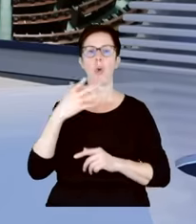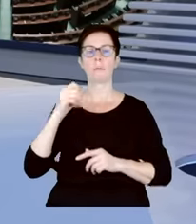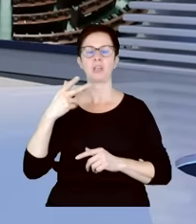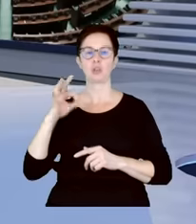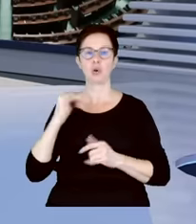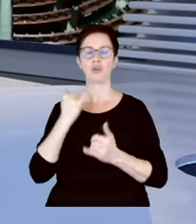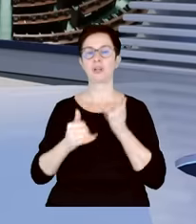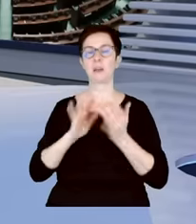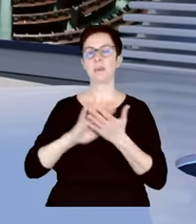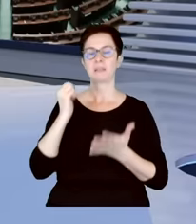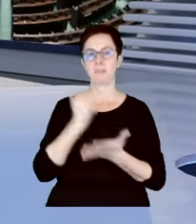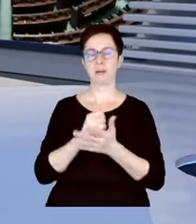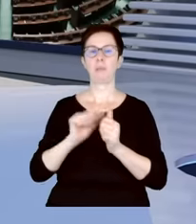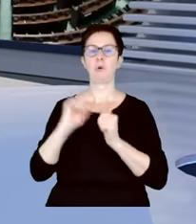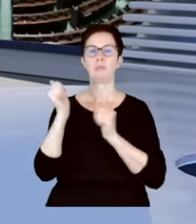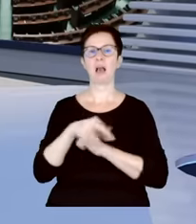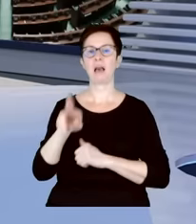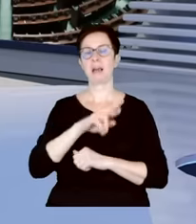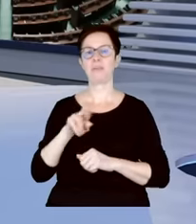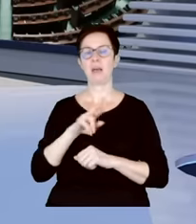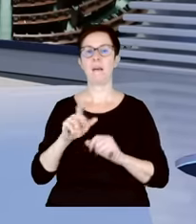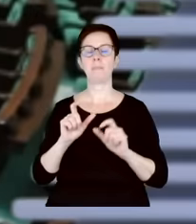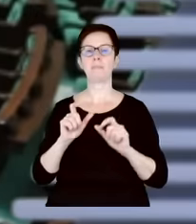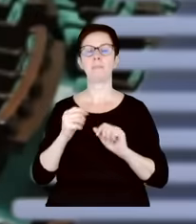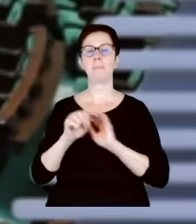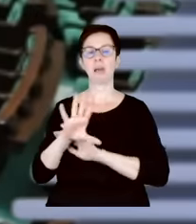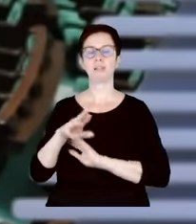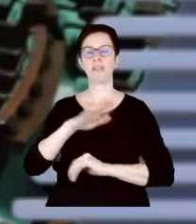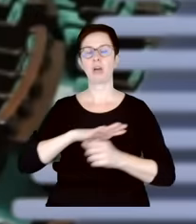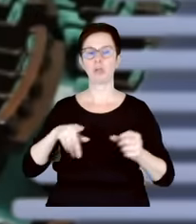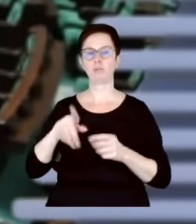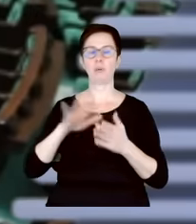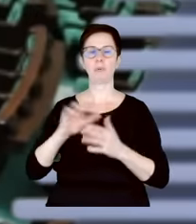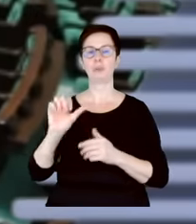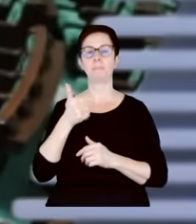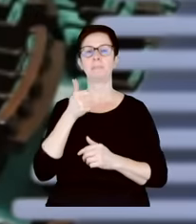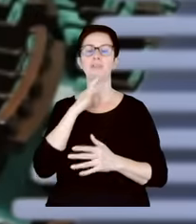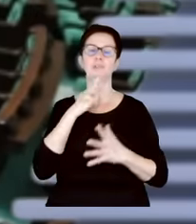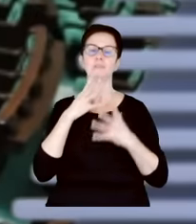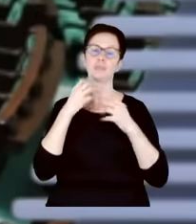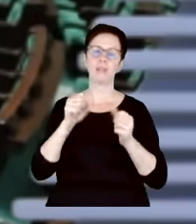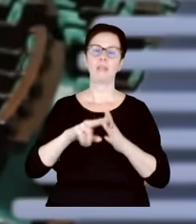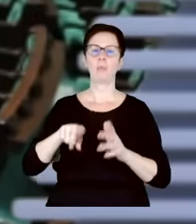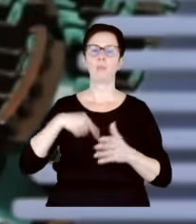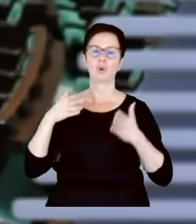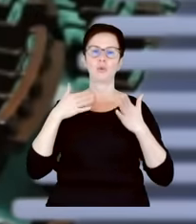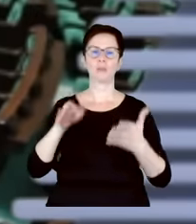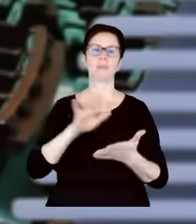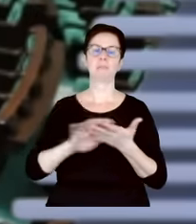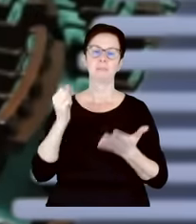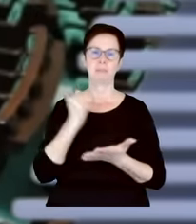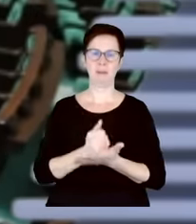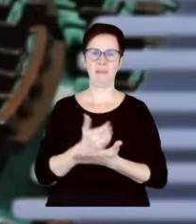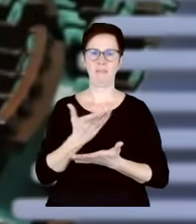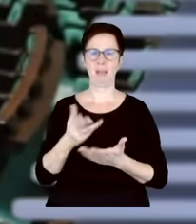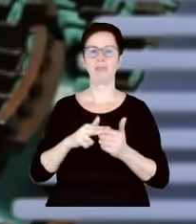pomijając Radę Mediów Narodowych, przejąć telewizję polską, to będzie pierwszy przystanek na tej długiej drodze bezprawia, na końcu której jest chaos.